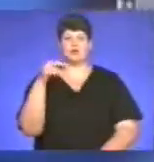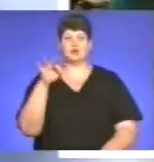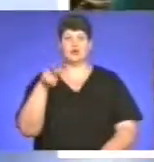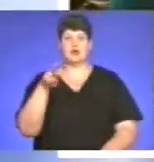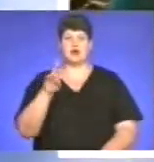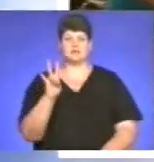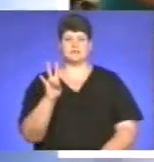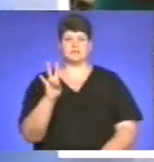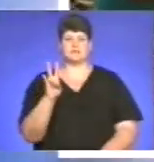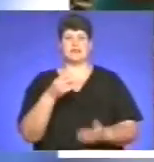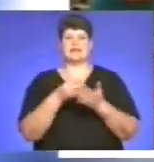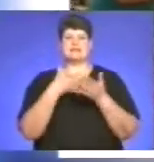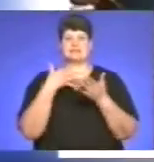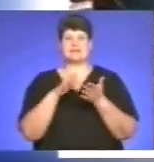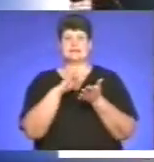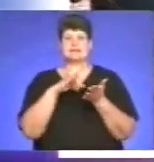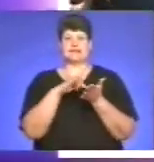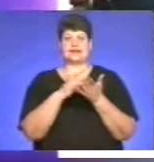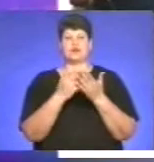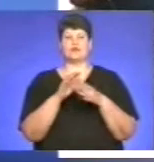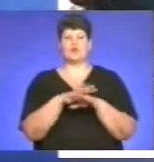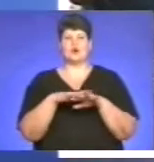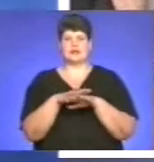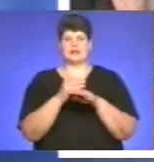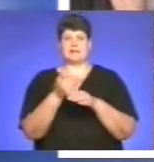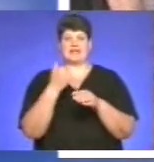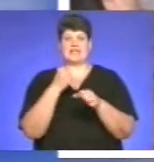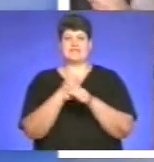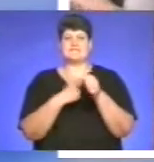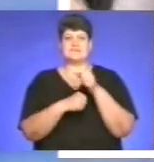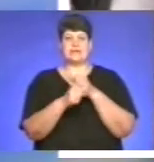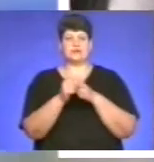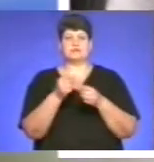Ціни на центральному ринку Тернополя перед великодним не зростатимуть.